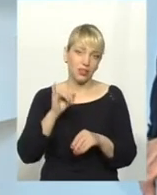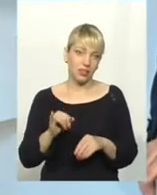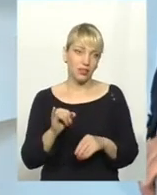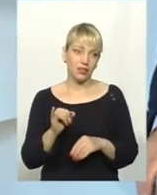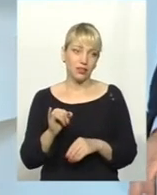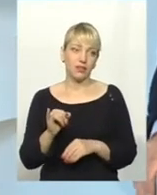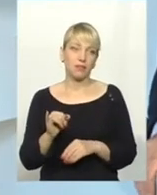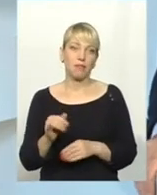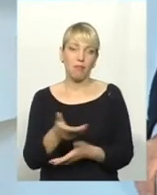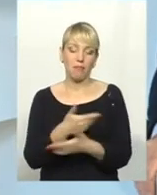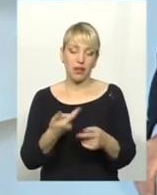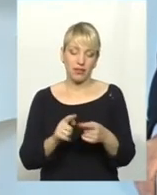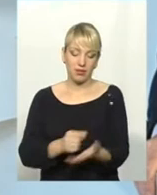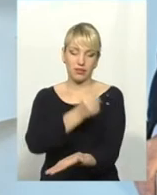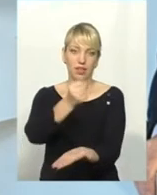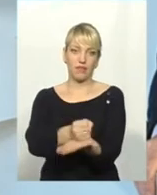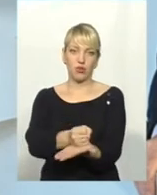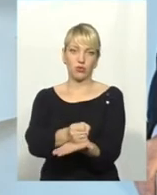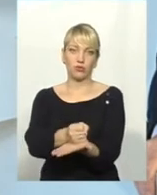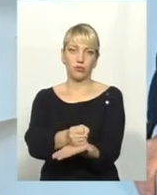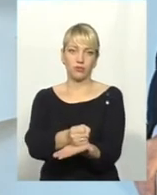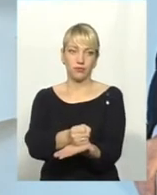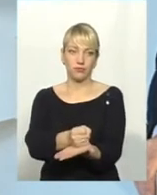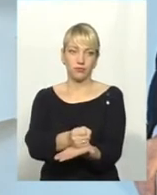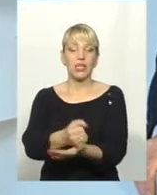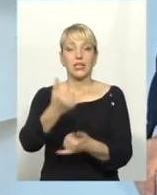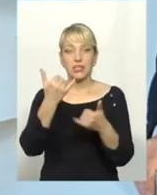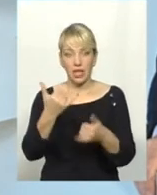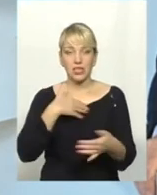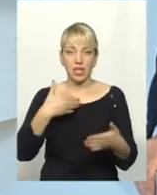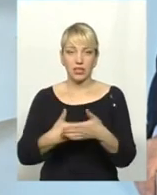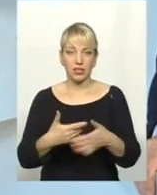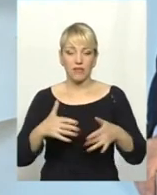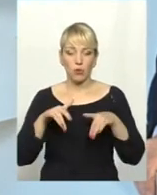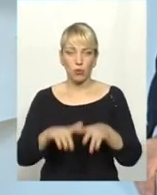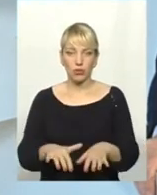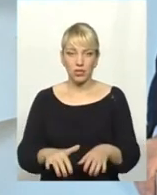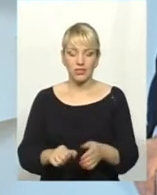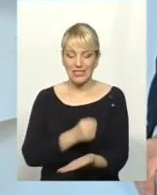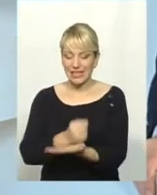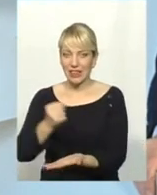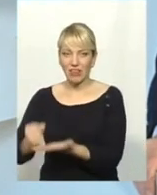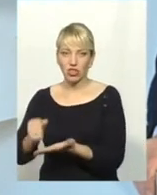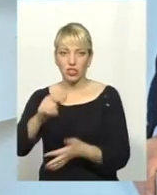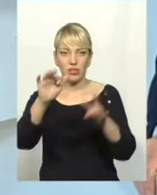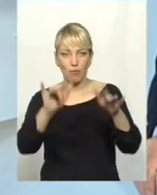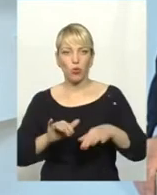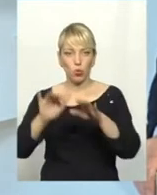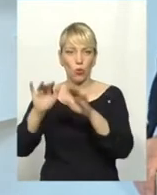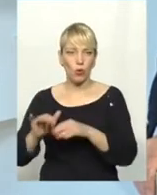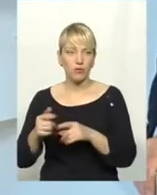ми їх затверджуємо. Зараз активно йде процес затвердження протоколів. Я дивився